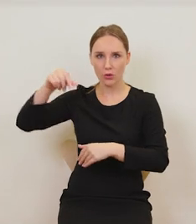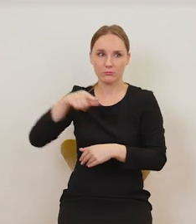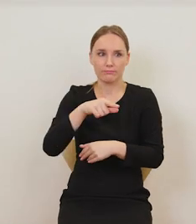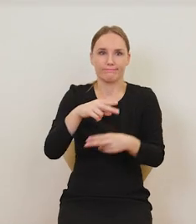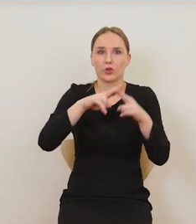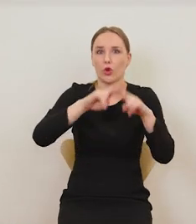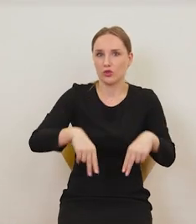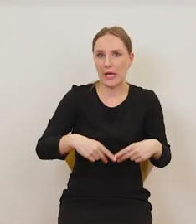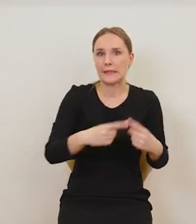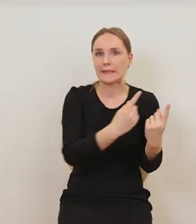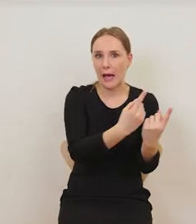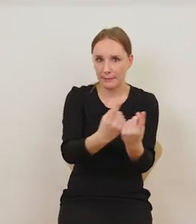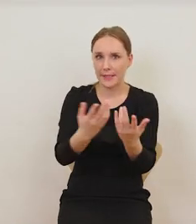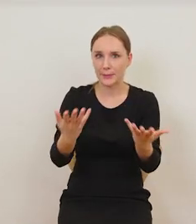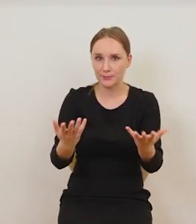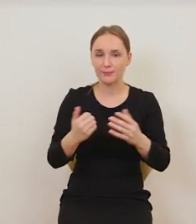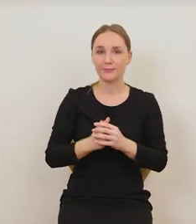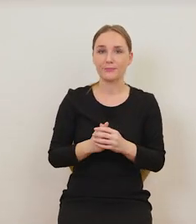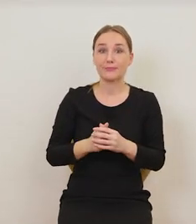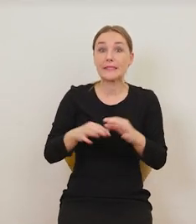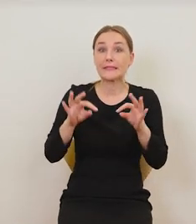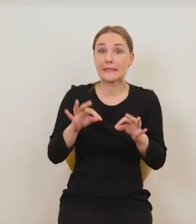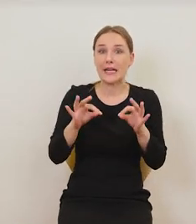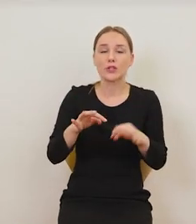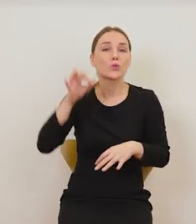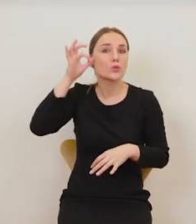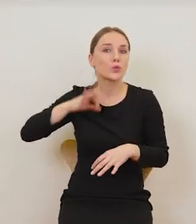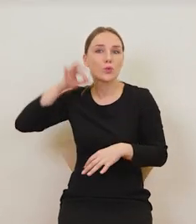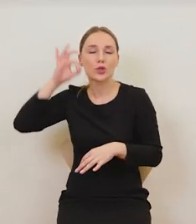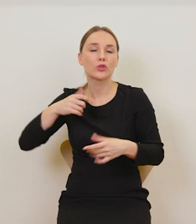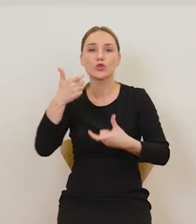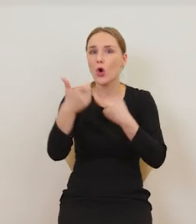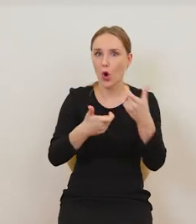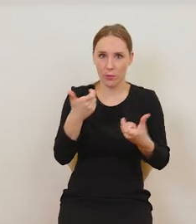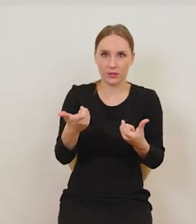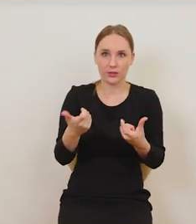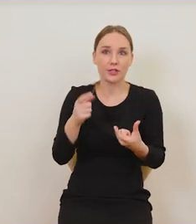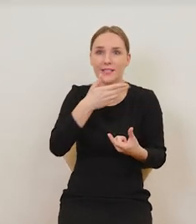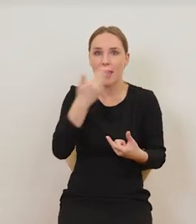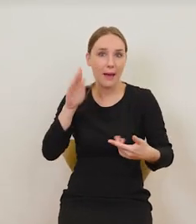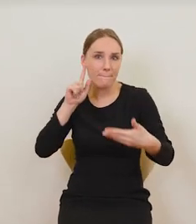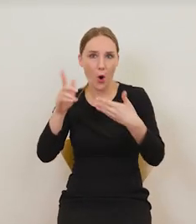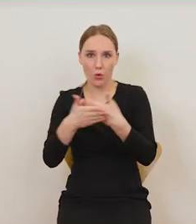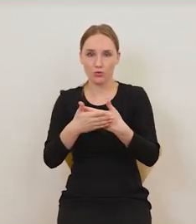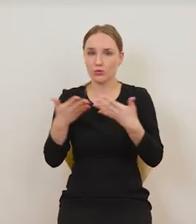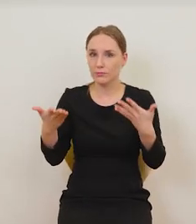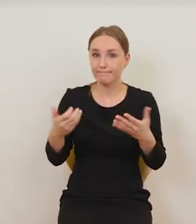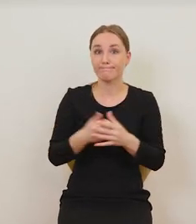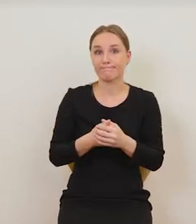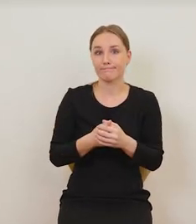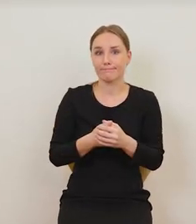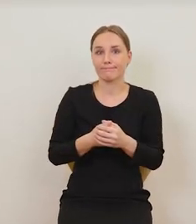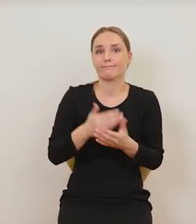Uciekli, są sami i teraz co mają zrobić te córki bez mężów? Jedyna rada